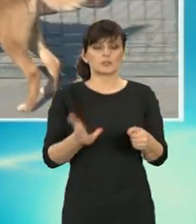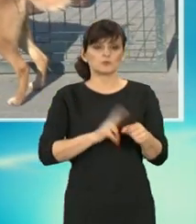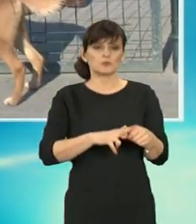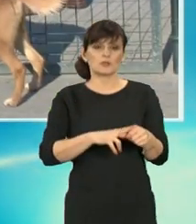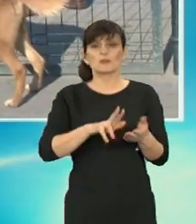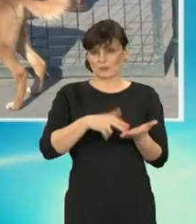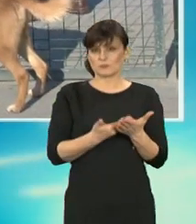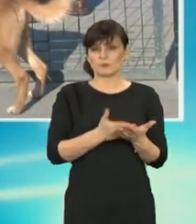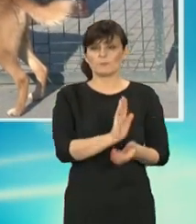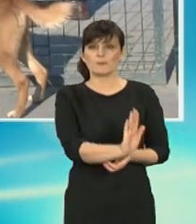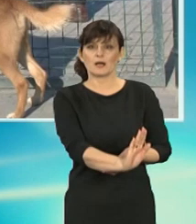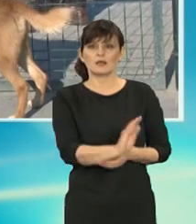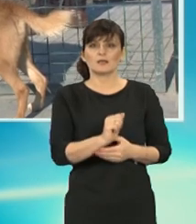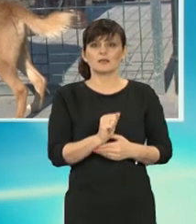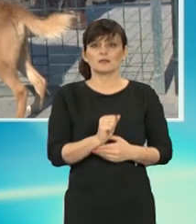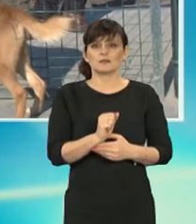przykład ma,